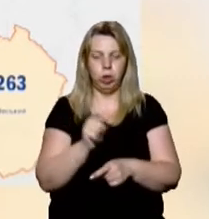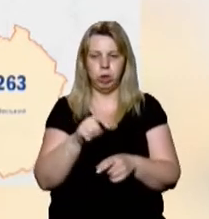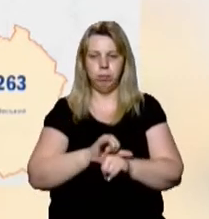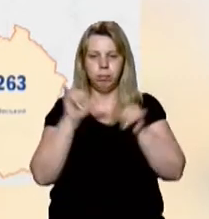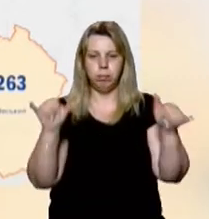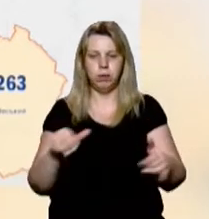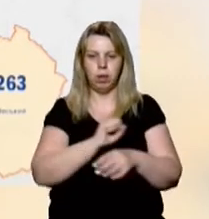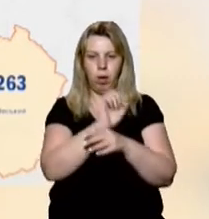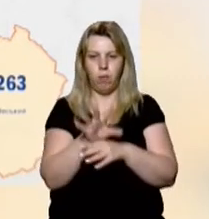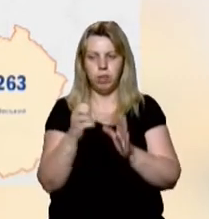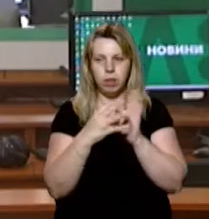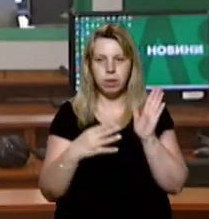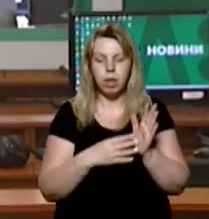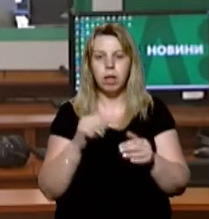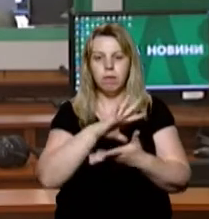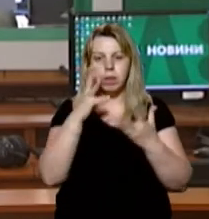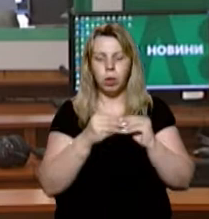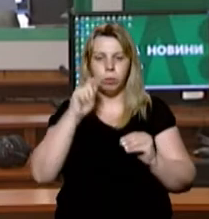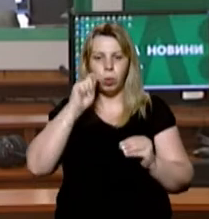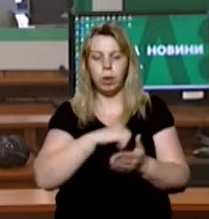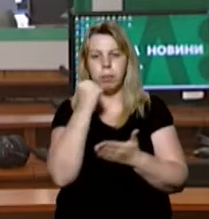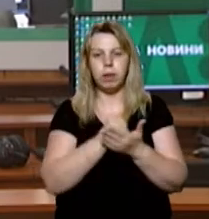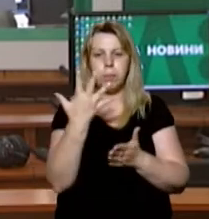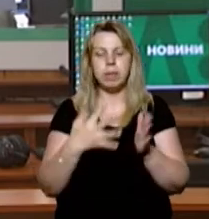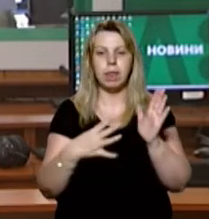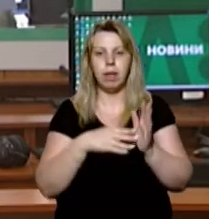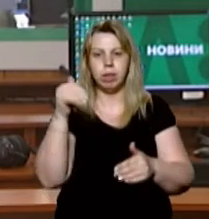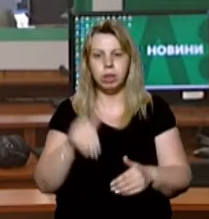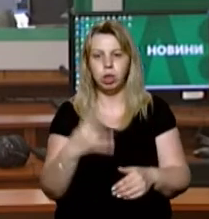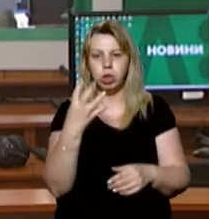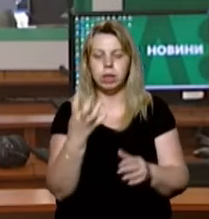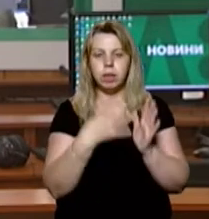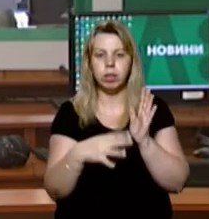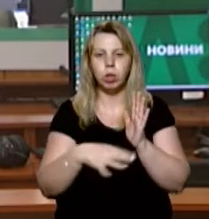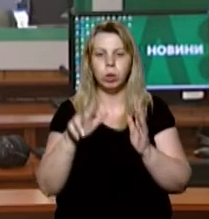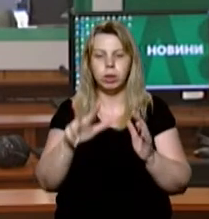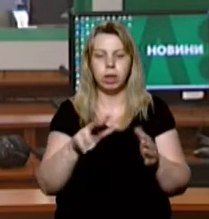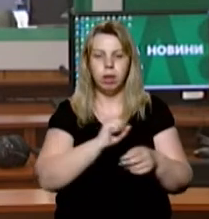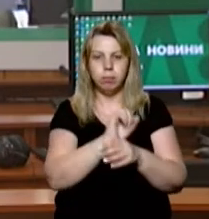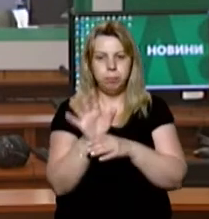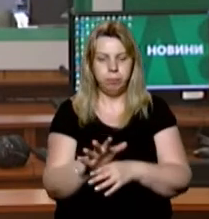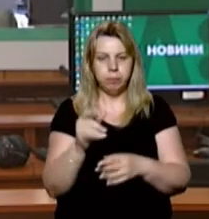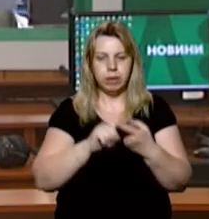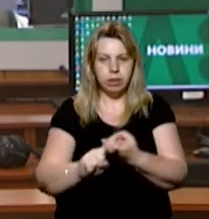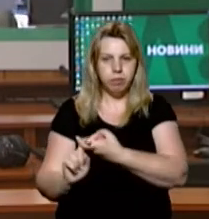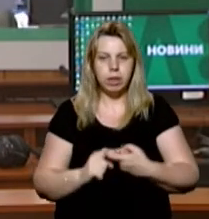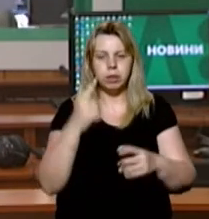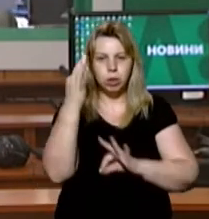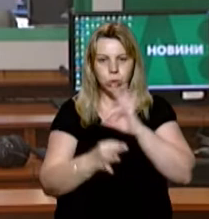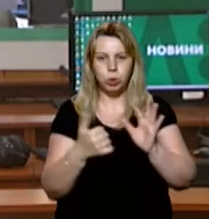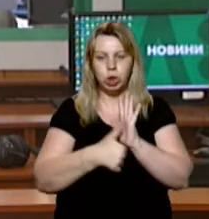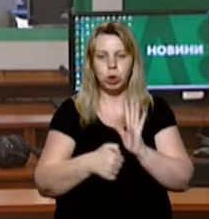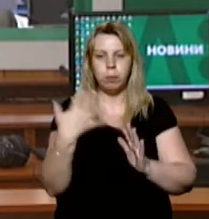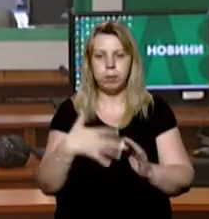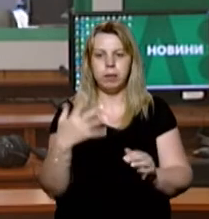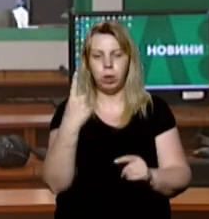приростом хворих на COVID-19. Загалом в Україні підтвердили 59 493 випадки коронавірусної інфекції, за добу нових –